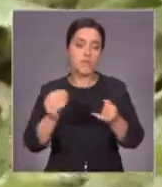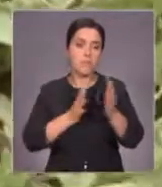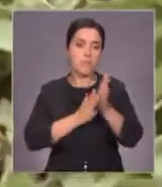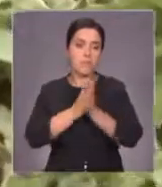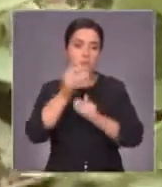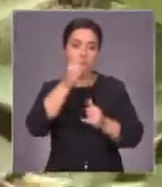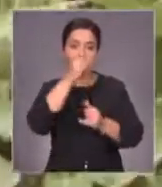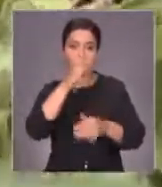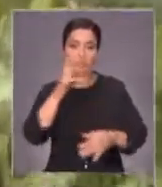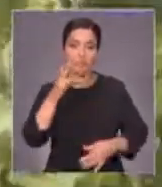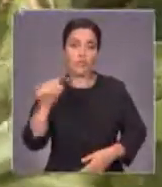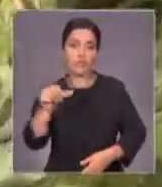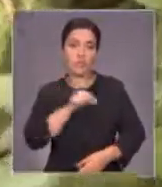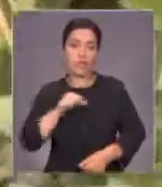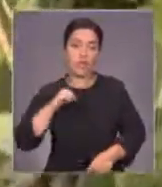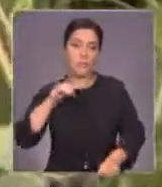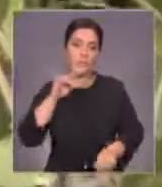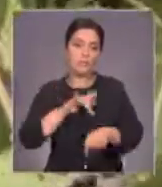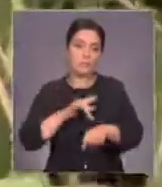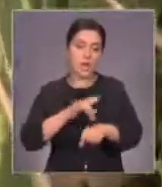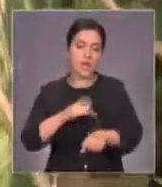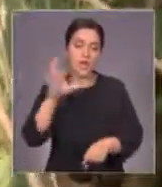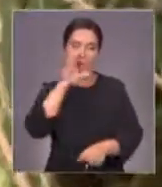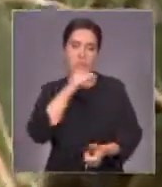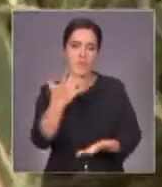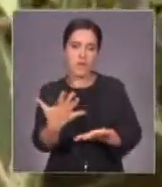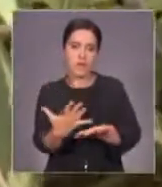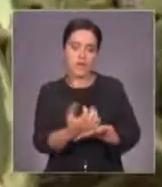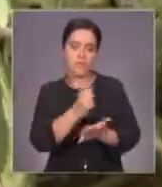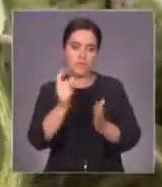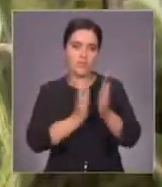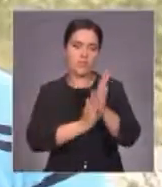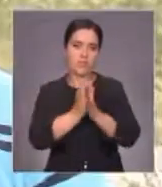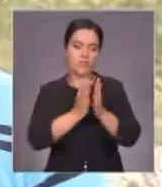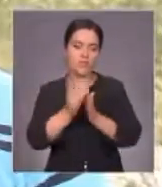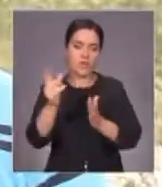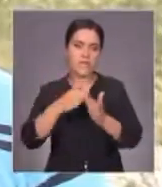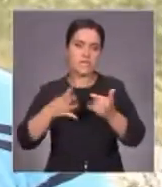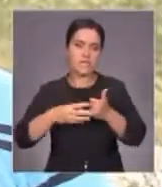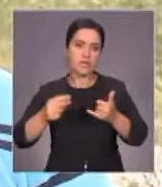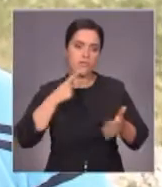росли. Но увлеченный своим делом фермер смог добиться высоких урожаев.